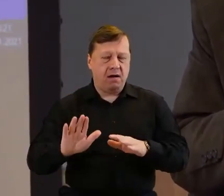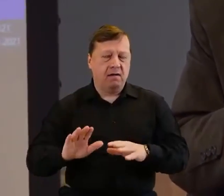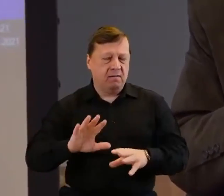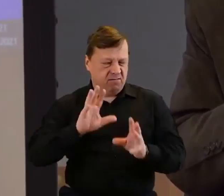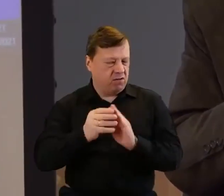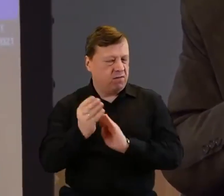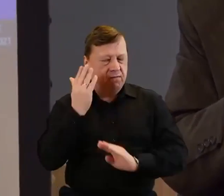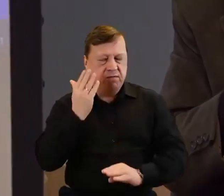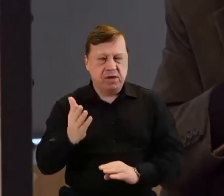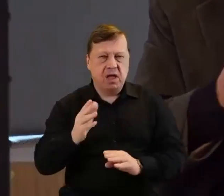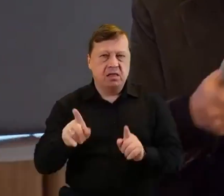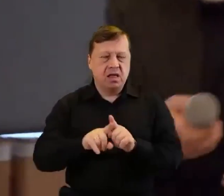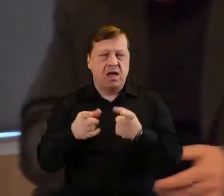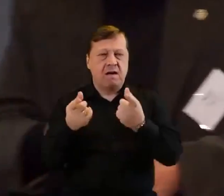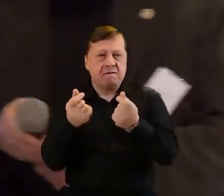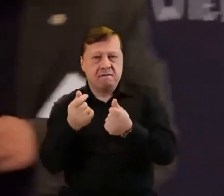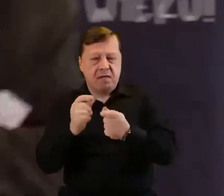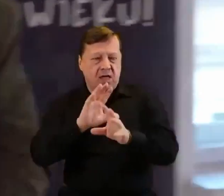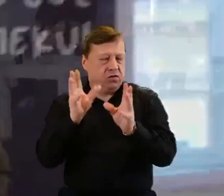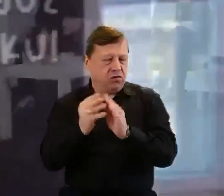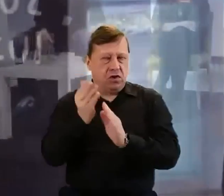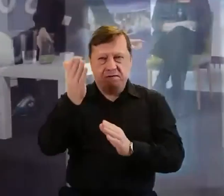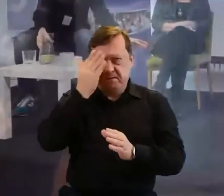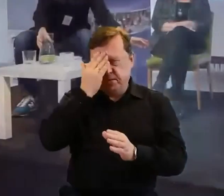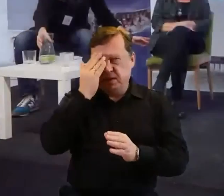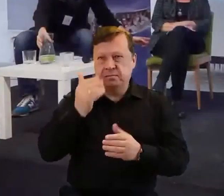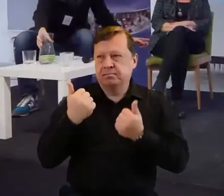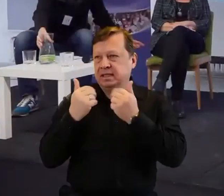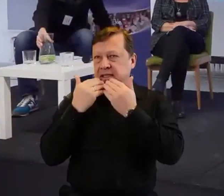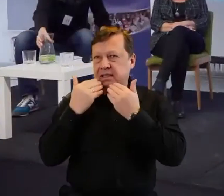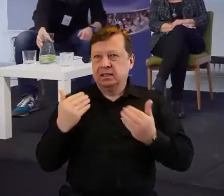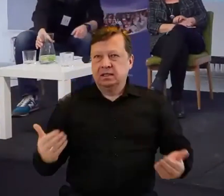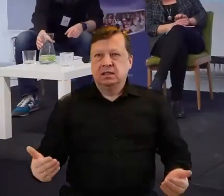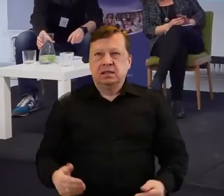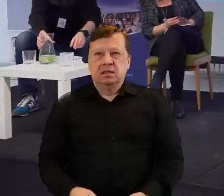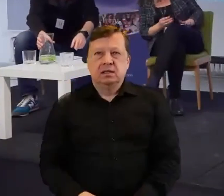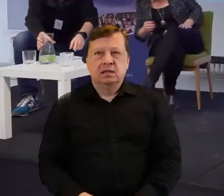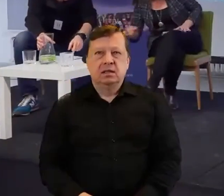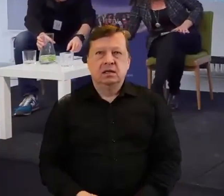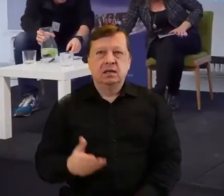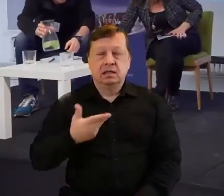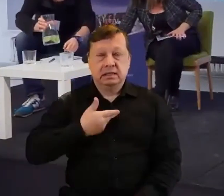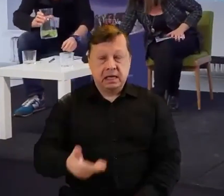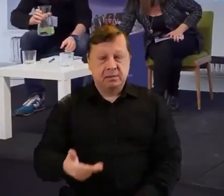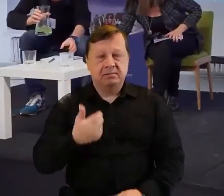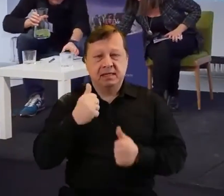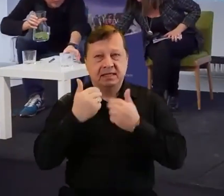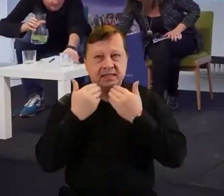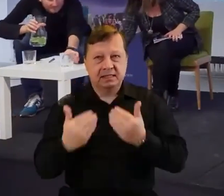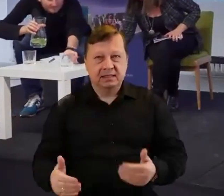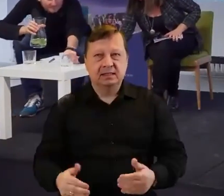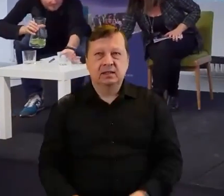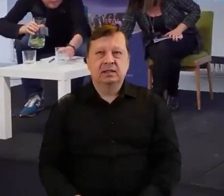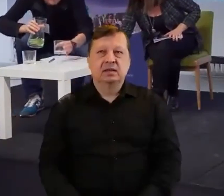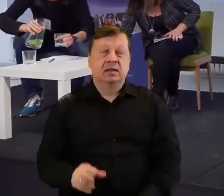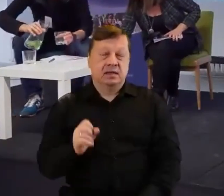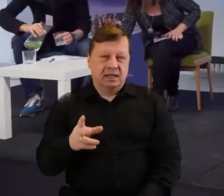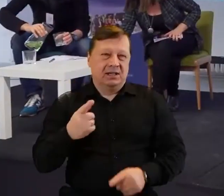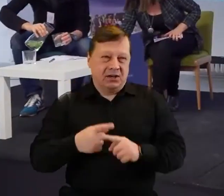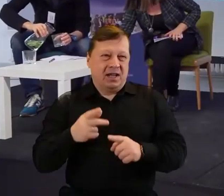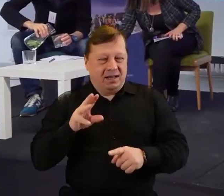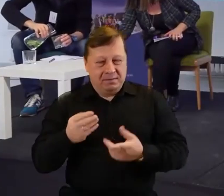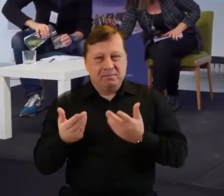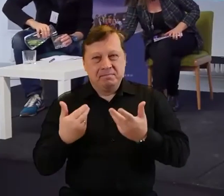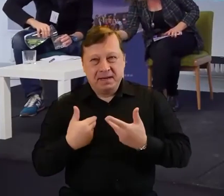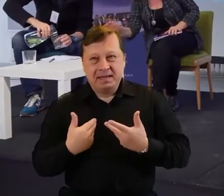wie o finansach. Dziękuję Piotrze za zaproszenie. Tak dosyć nietypowo, dlatego